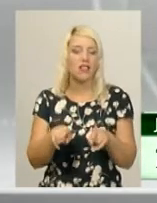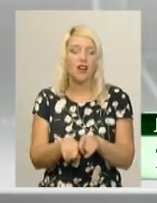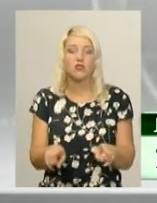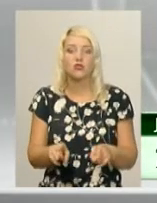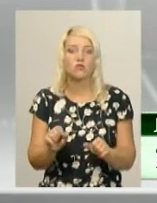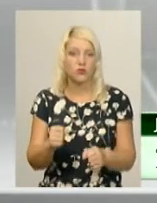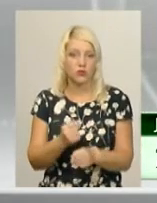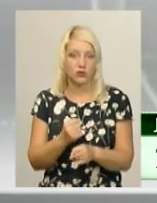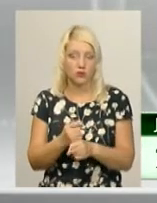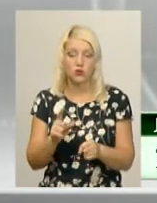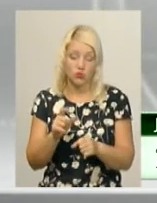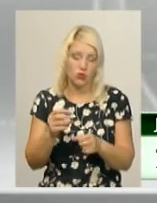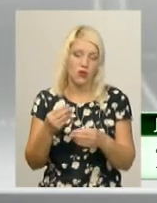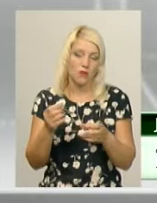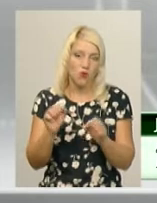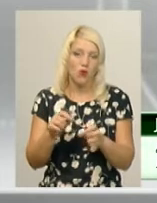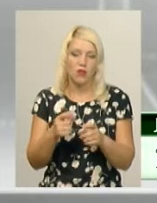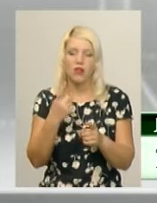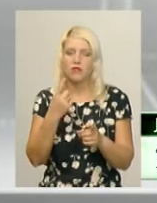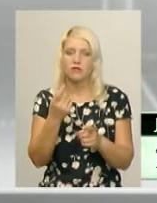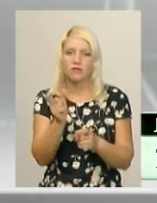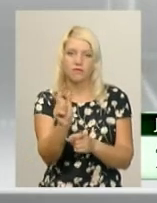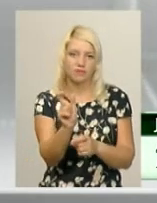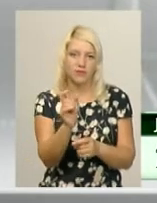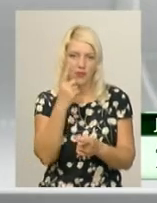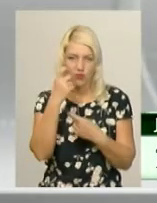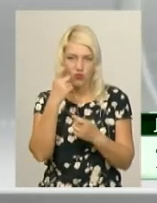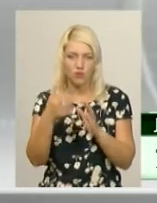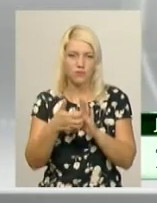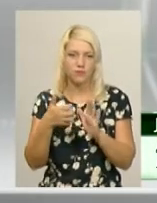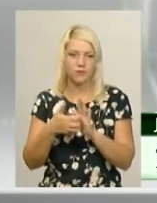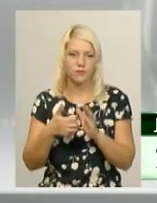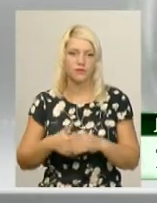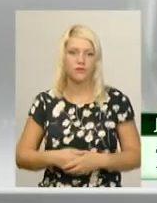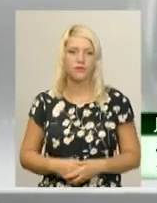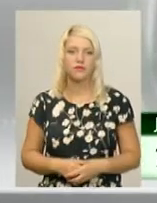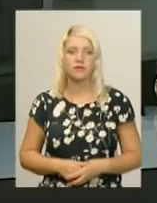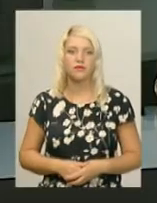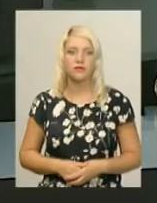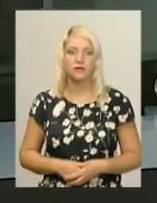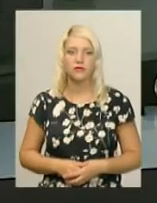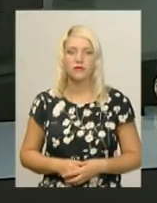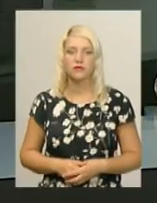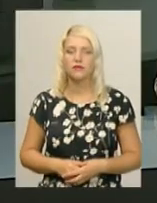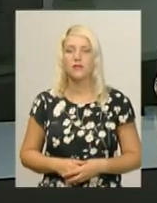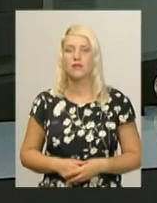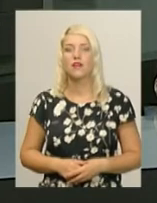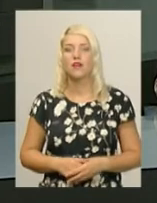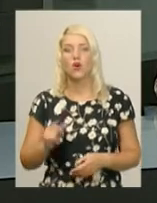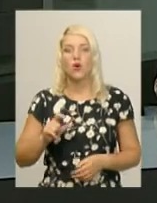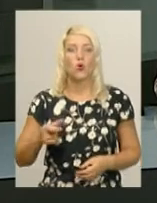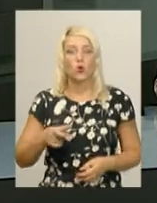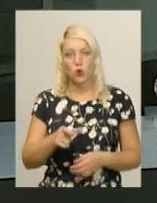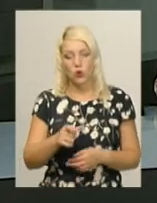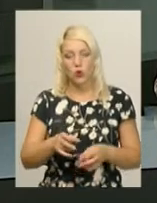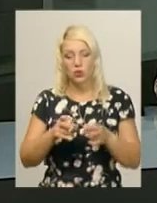зробити, вона на даний тоді момент вже, мабуть, не дало своїх результатів. У дорожньо